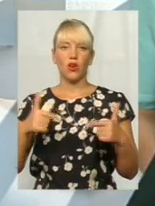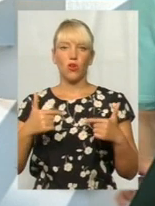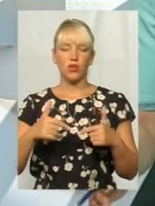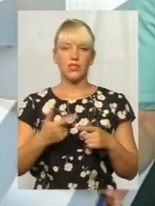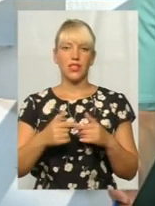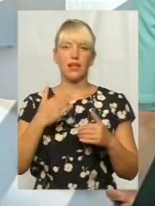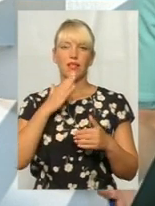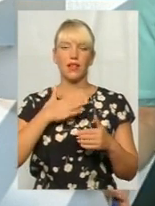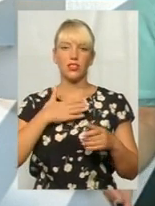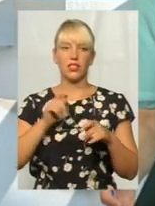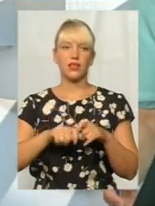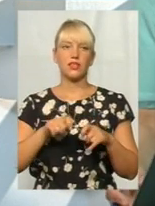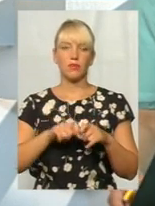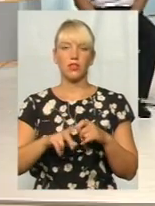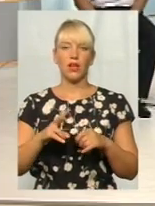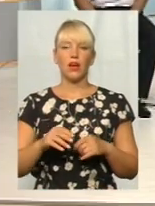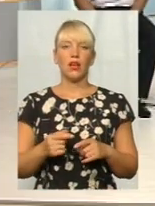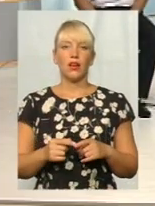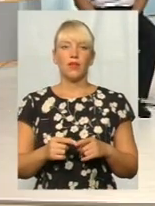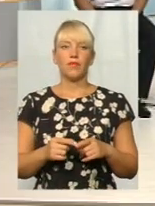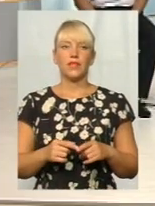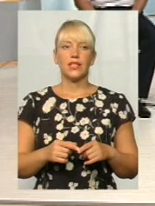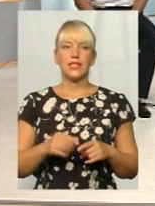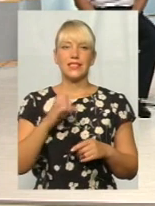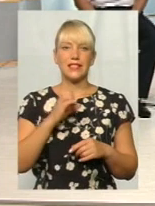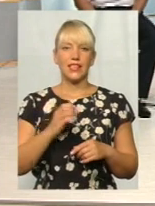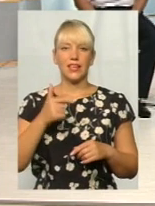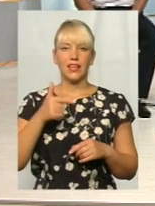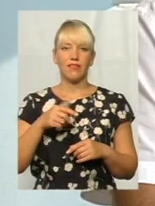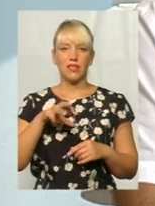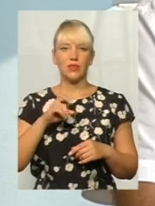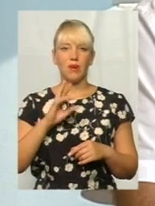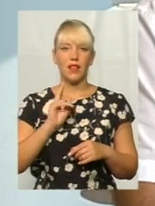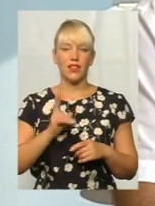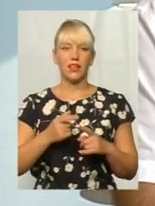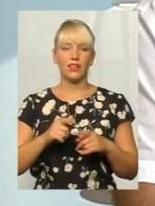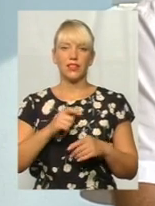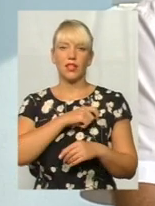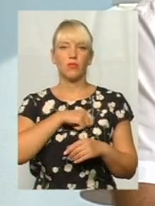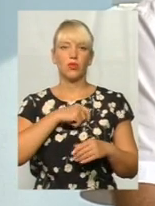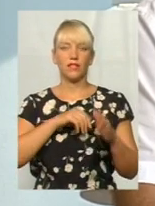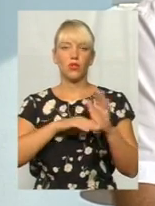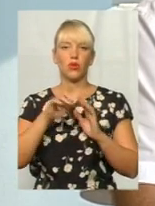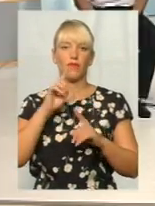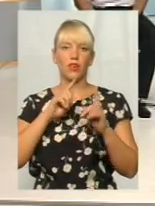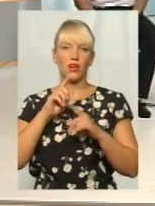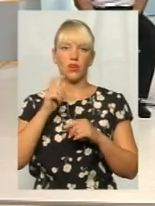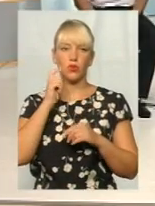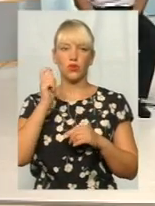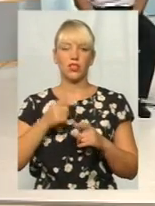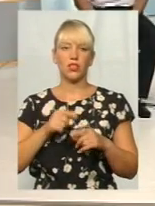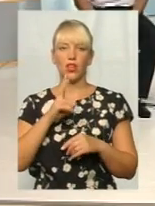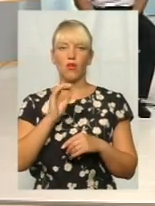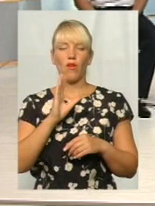наших експертів. Знайомтеся. По праву руку від мене Сергій Іванович Мельник, депутат Верховної Ради України. Зліво від мене Юлія Вікторівна